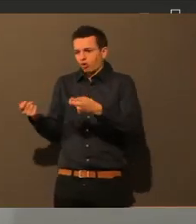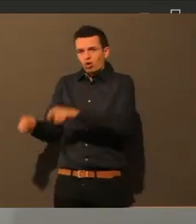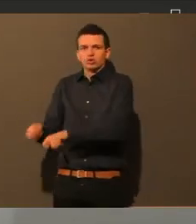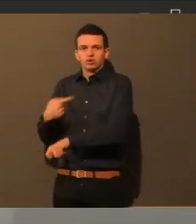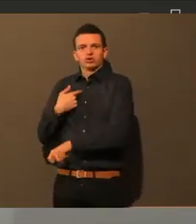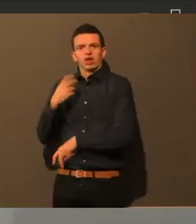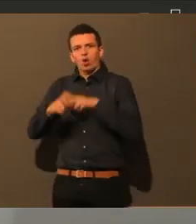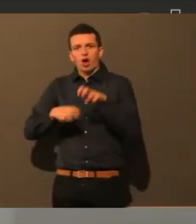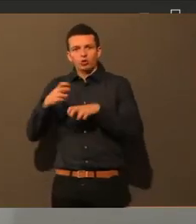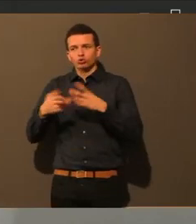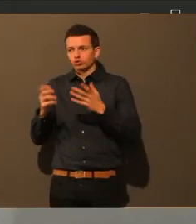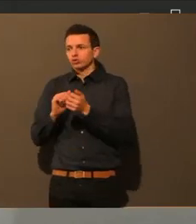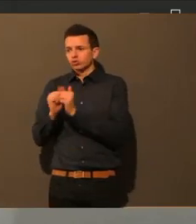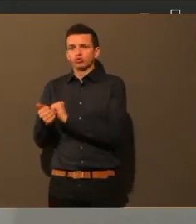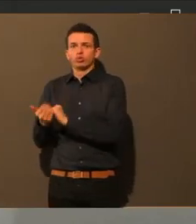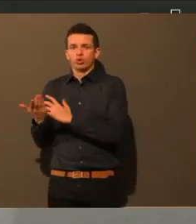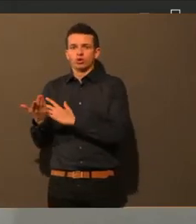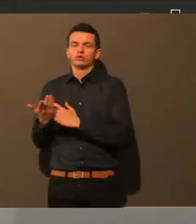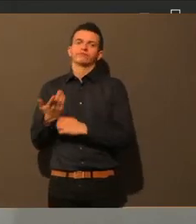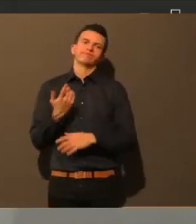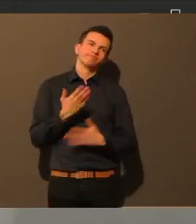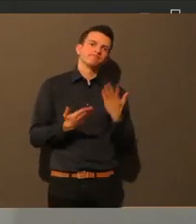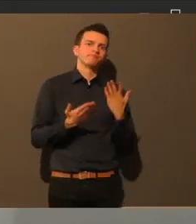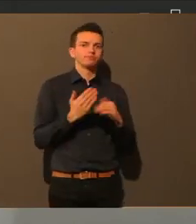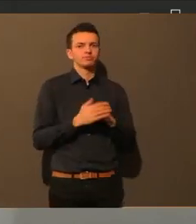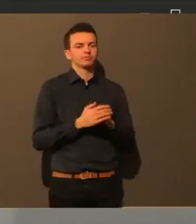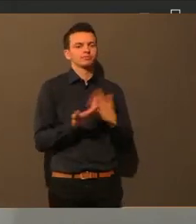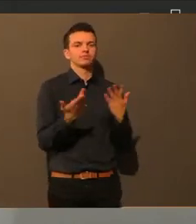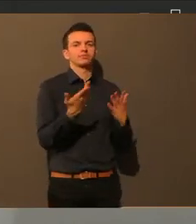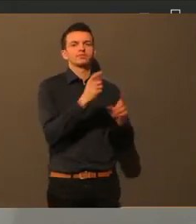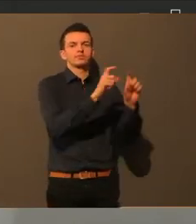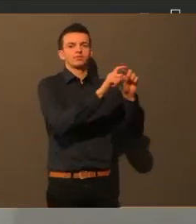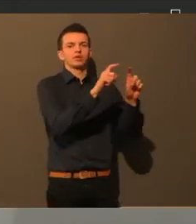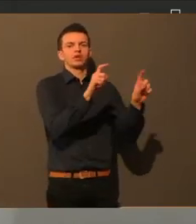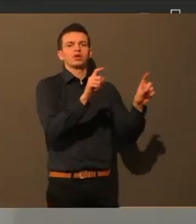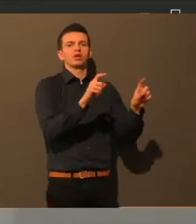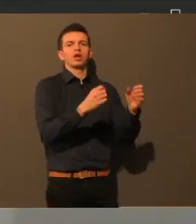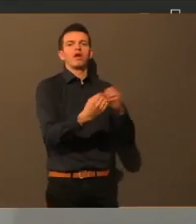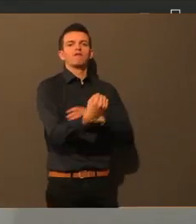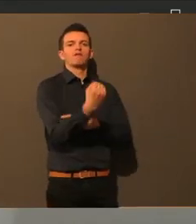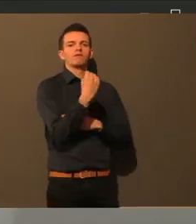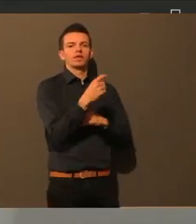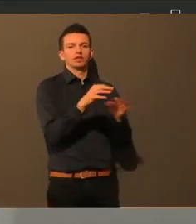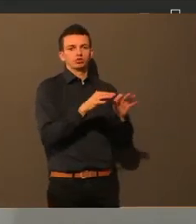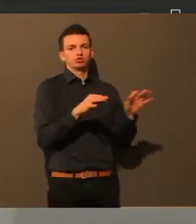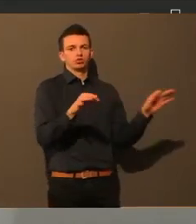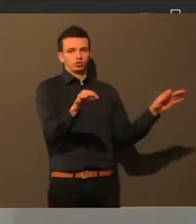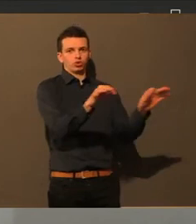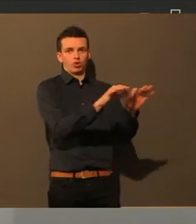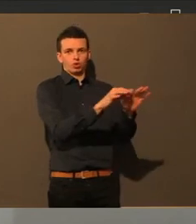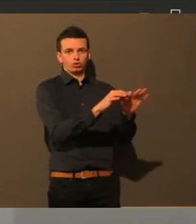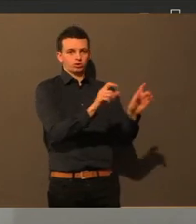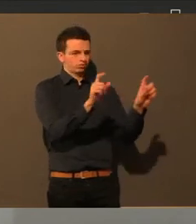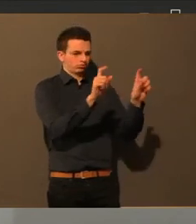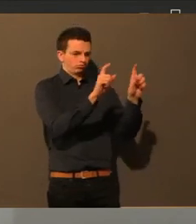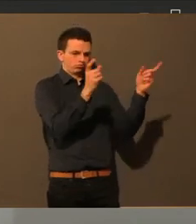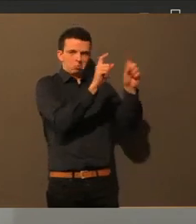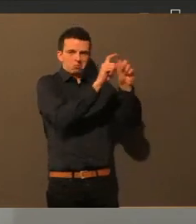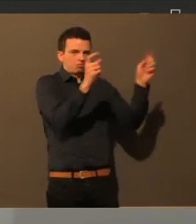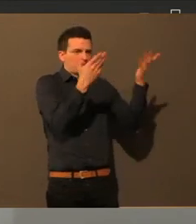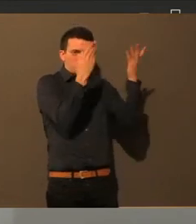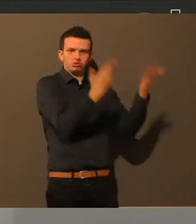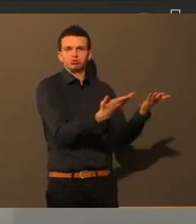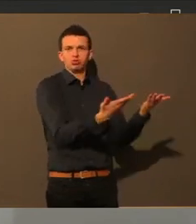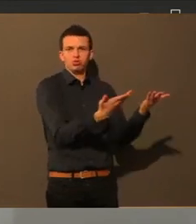Naja, also die Fitnessstudios sind ja Unternehmen und die bekommen ja grundsätzlich erstmal auch die entsprechenden finanziellen Unterstützungen vom